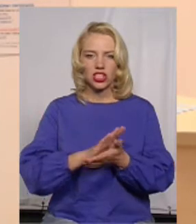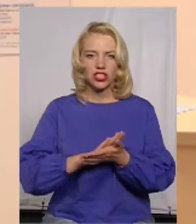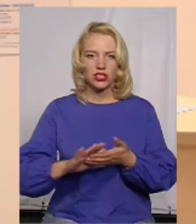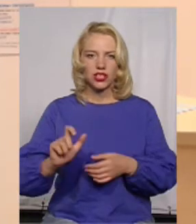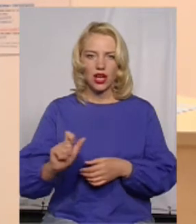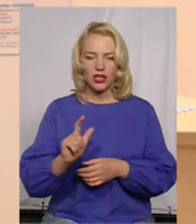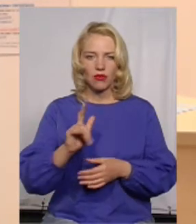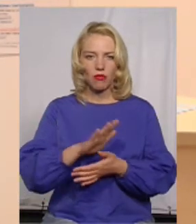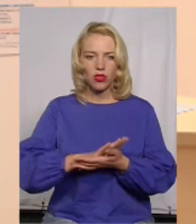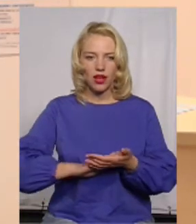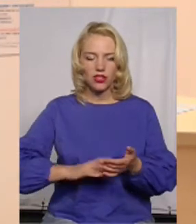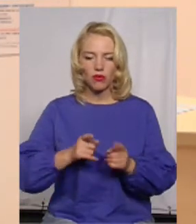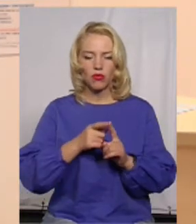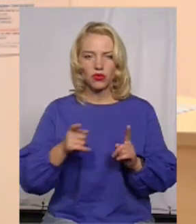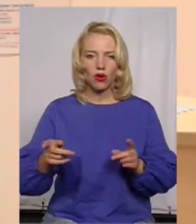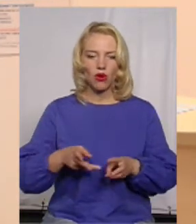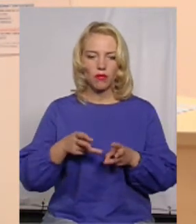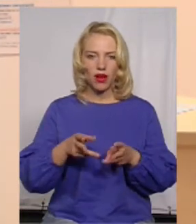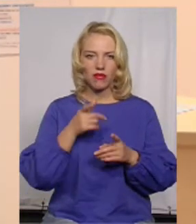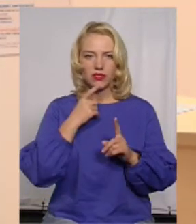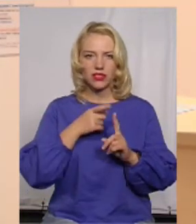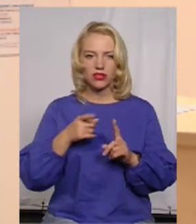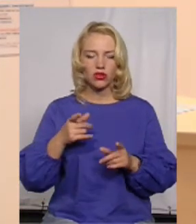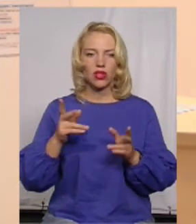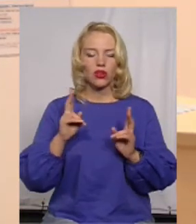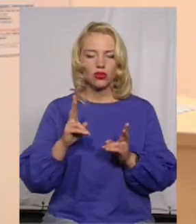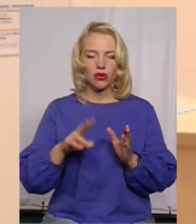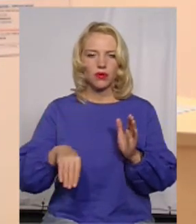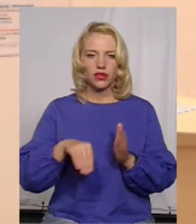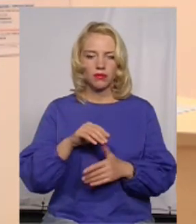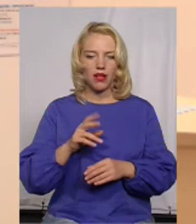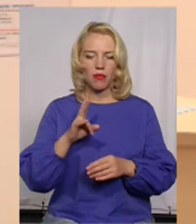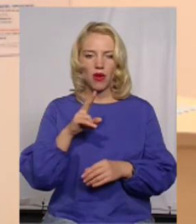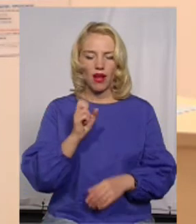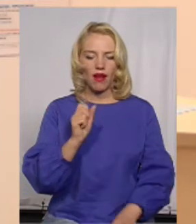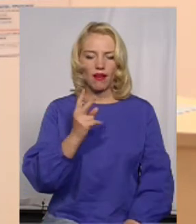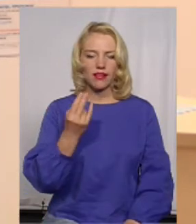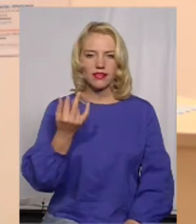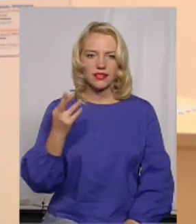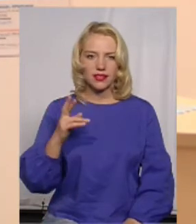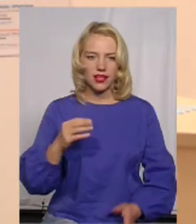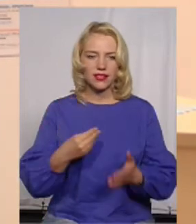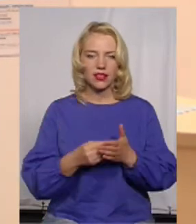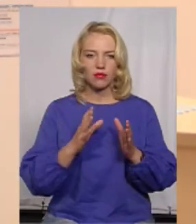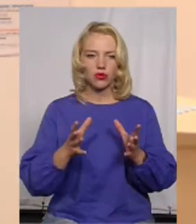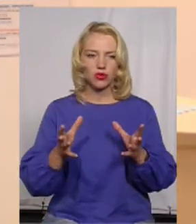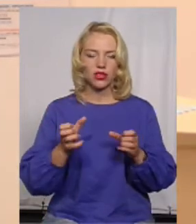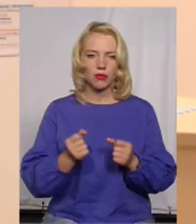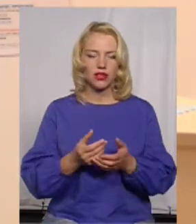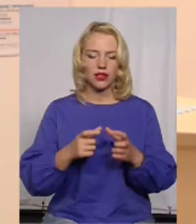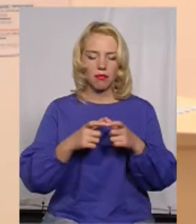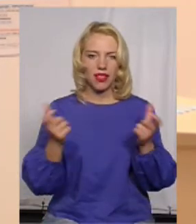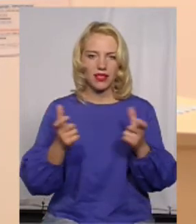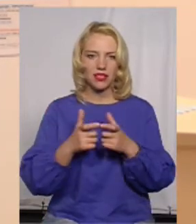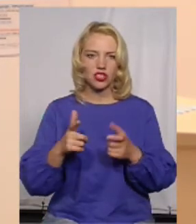подальшому протягом опалювального сезону споживачі, які придбали газ по акційній ціні, будуть отримувати платіжки за транспортування